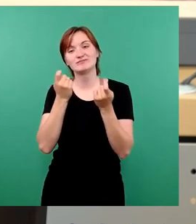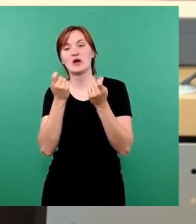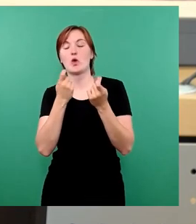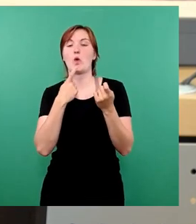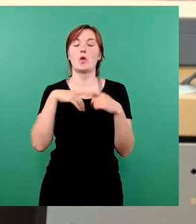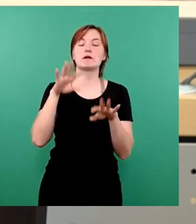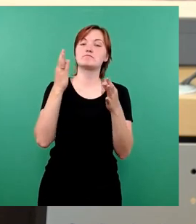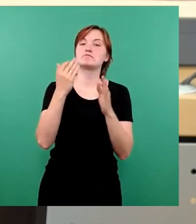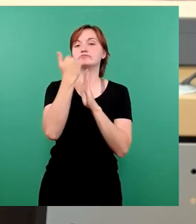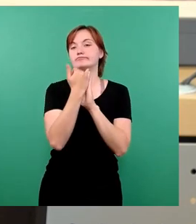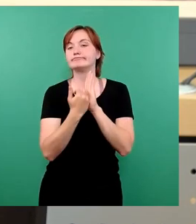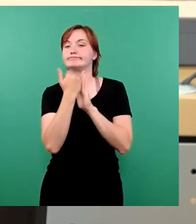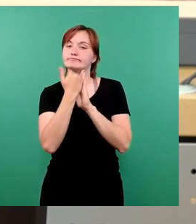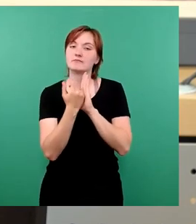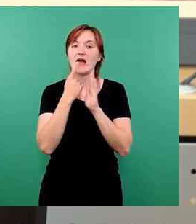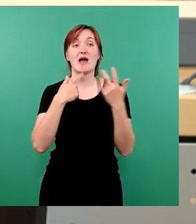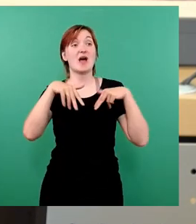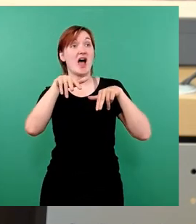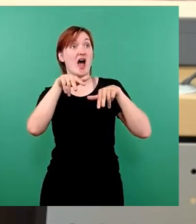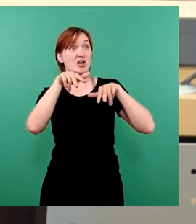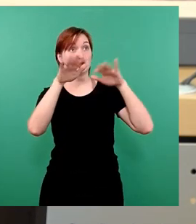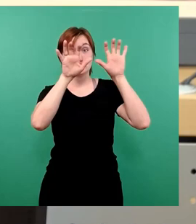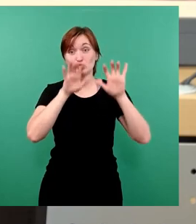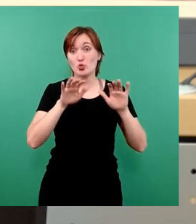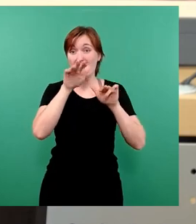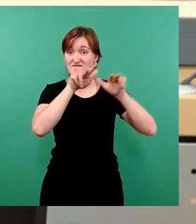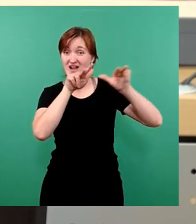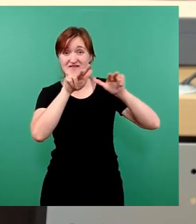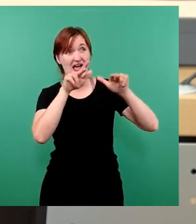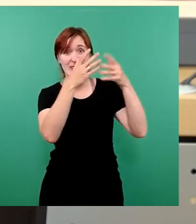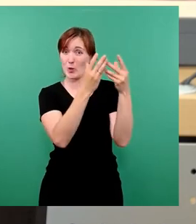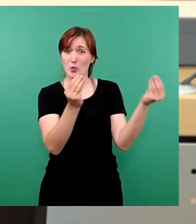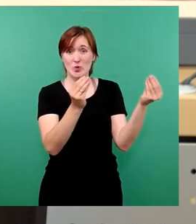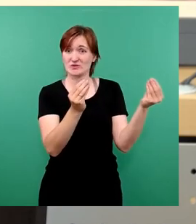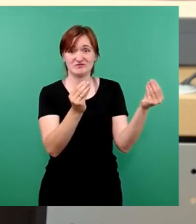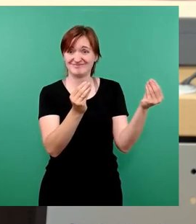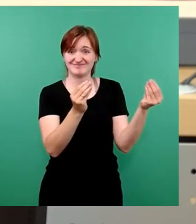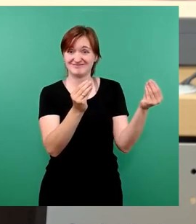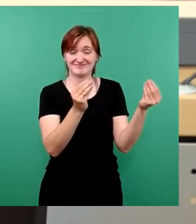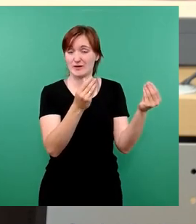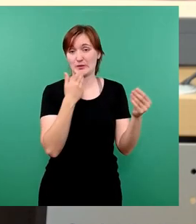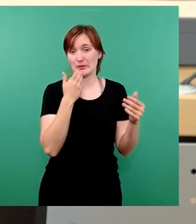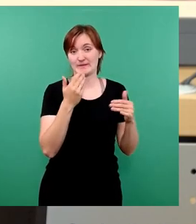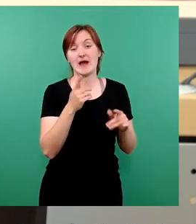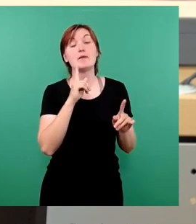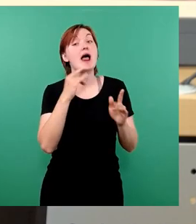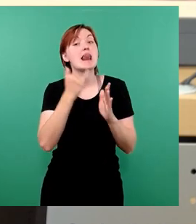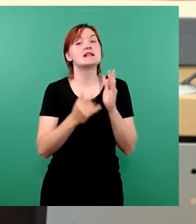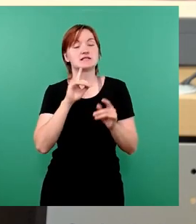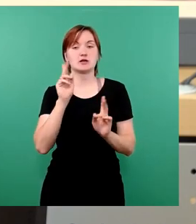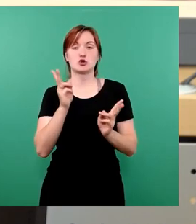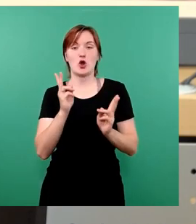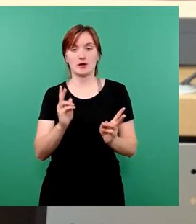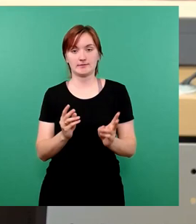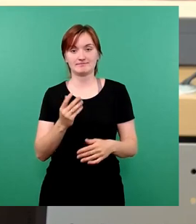Strukturelle Probleme der Verwaltungsorganisation lösen Sie nicht. Und noch ein allerletztes, weil dies meine